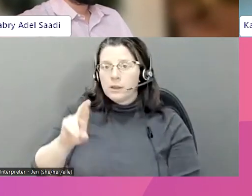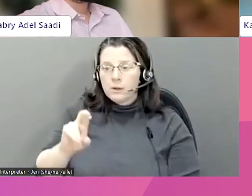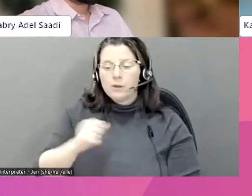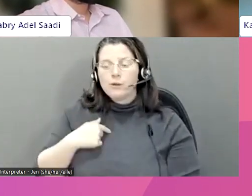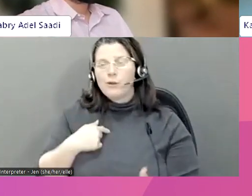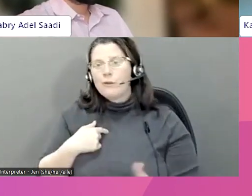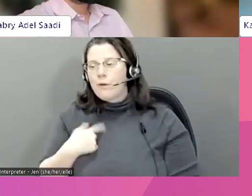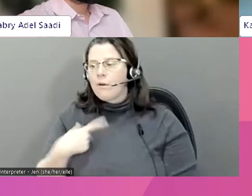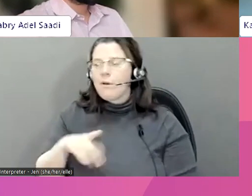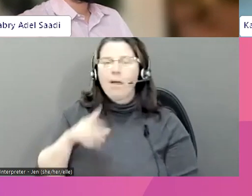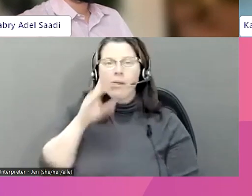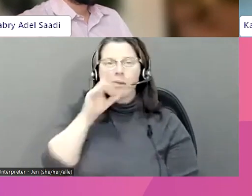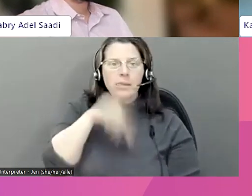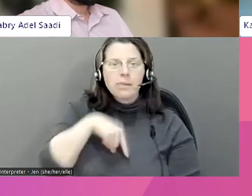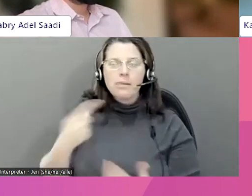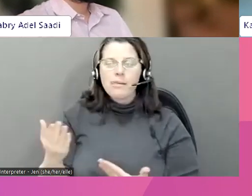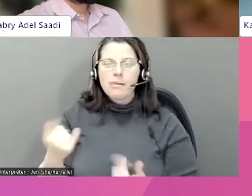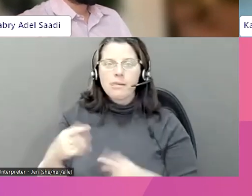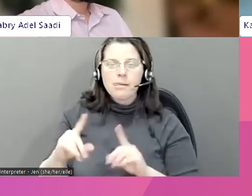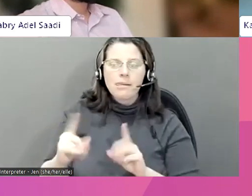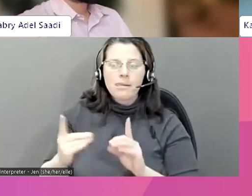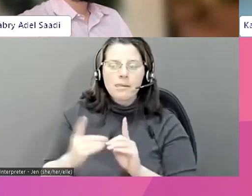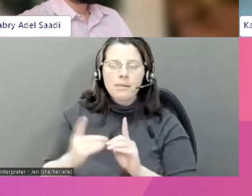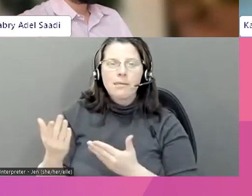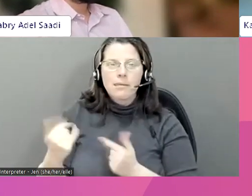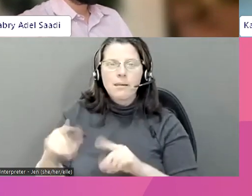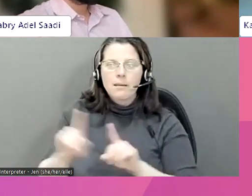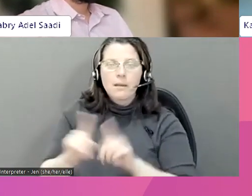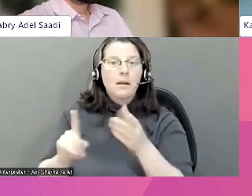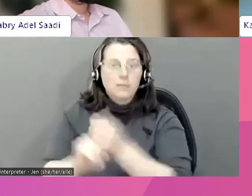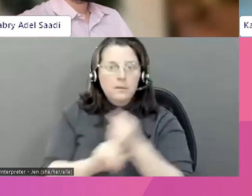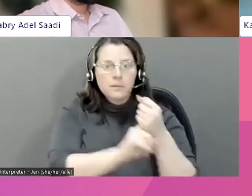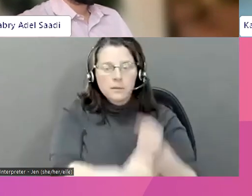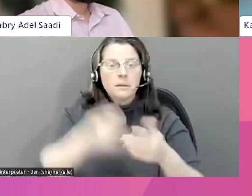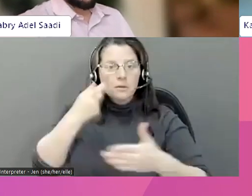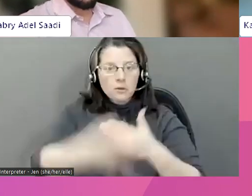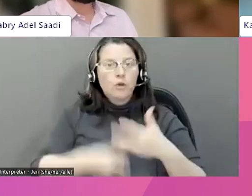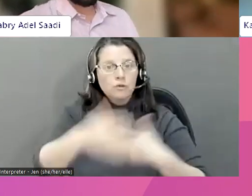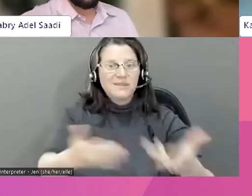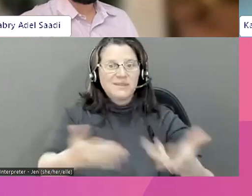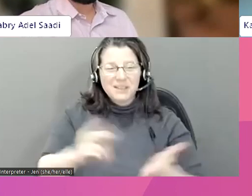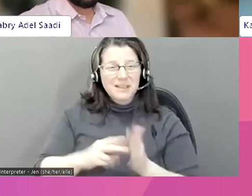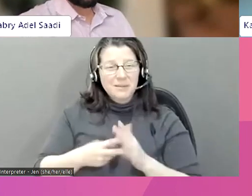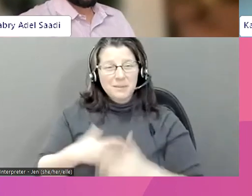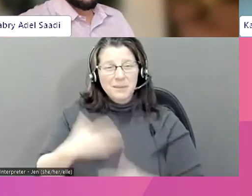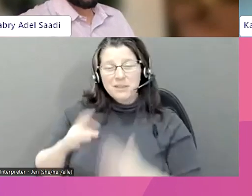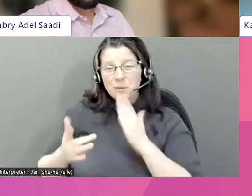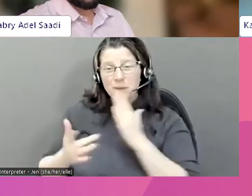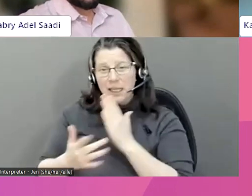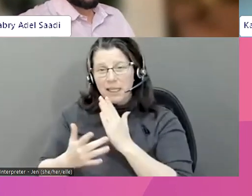pour traquer les personnes issues de minorités ou plutôt issues de groupes LGBTQ.